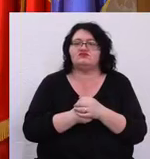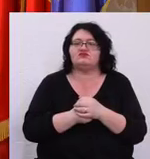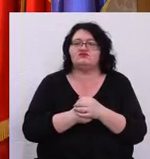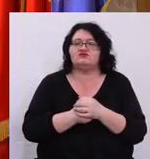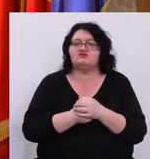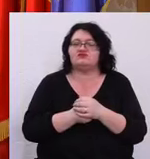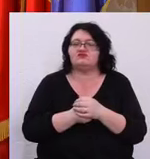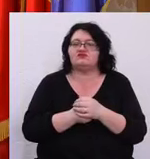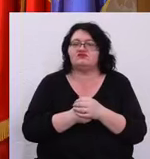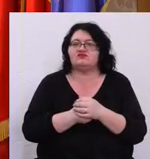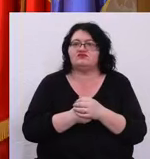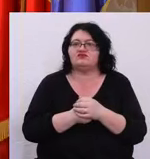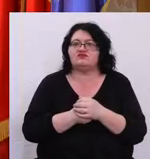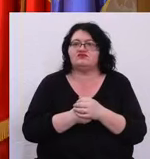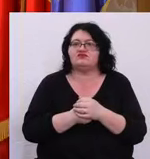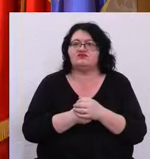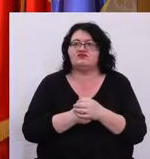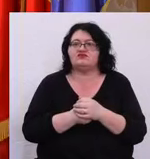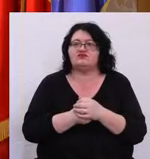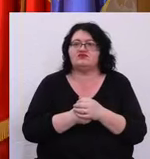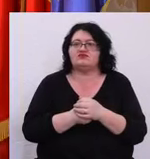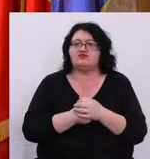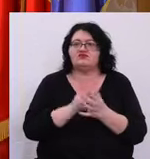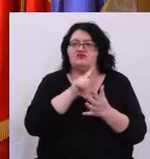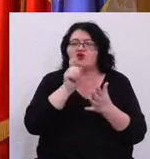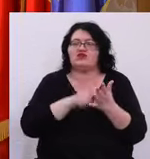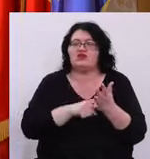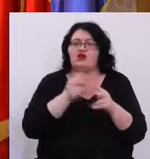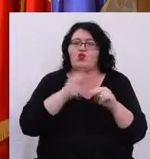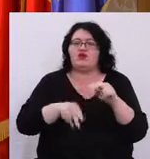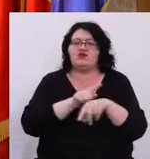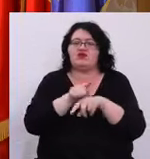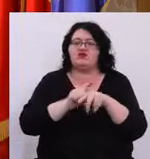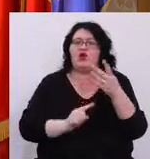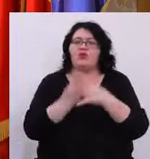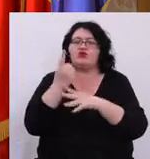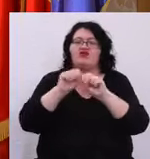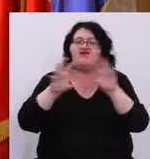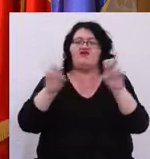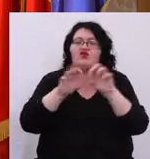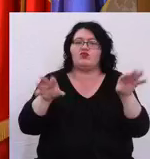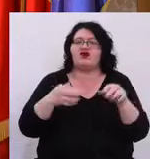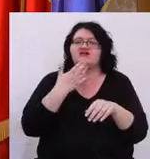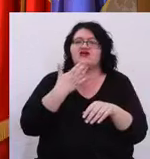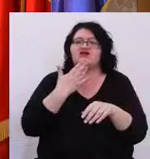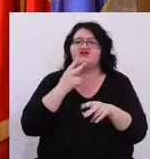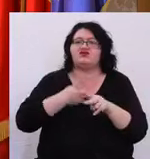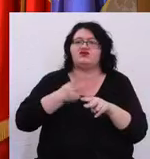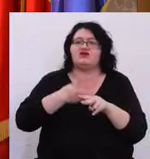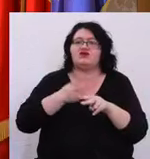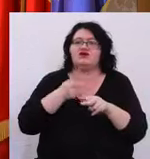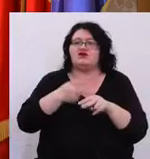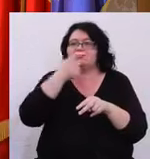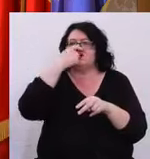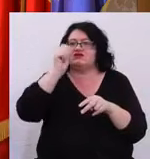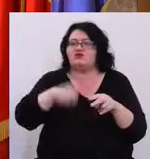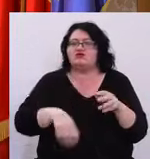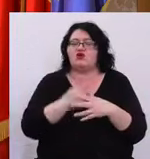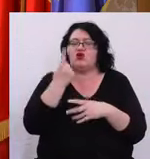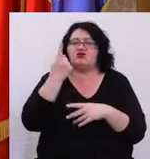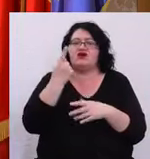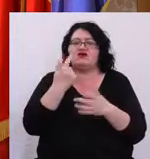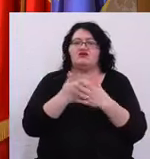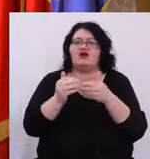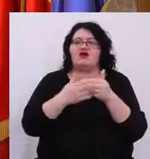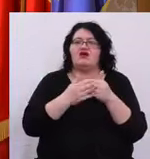Aici a O întrebare În ultima vreme au apărut informații că ați vrut de două ori să demisionați Odată